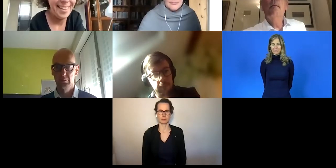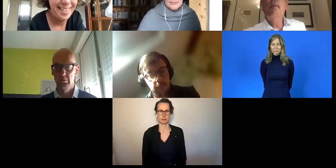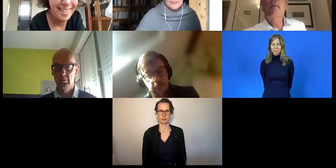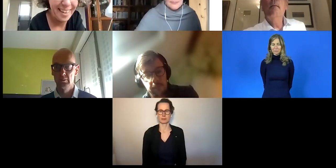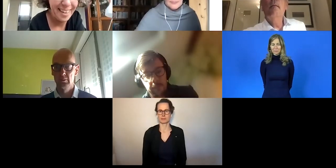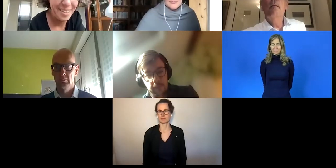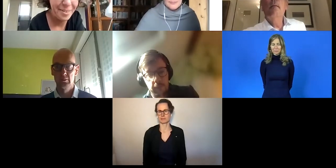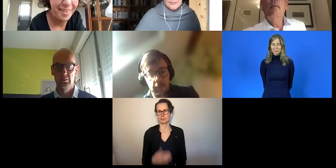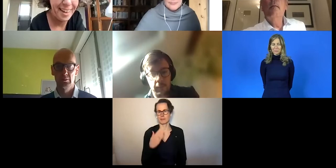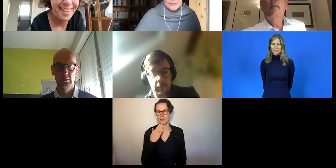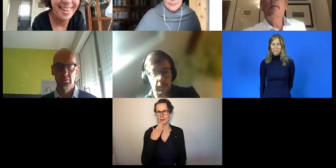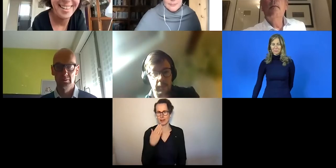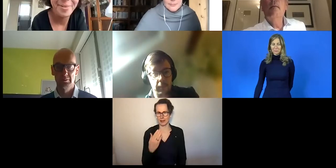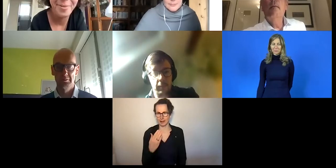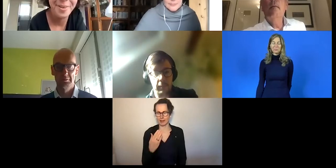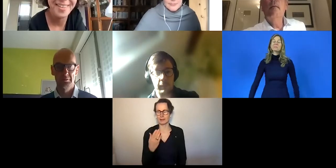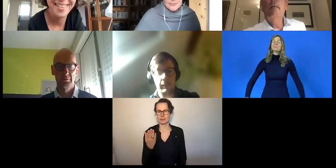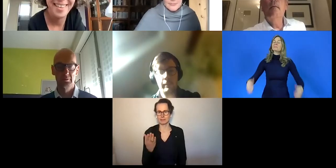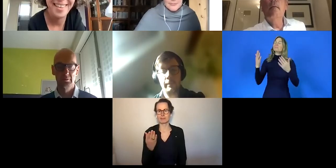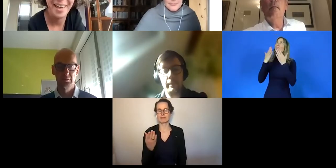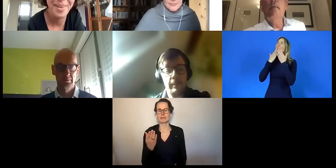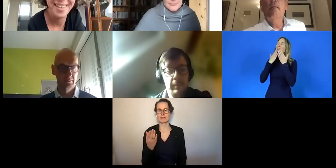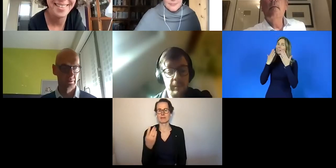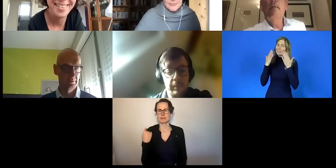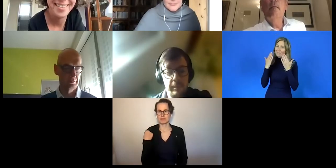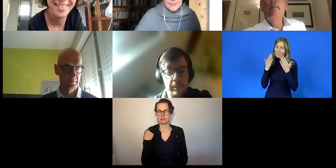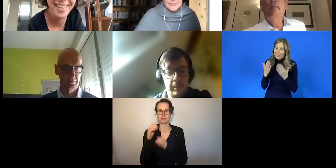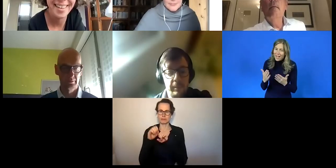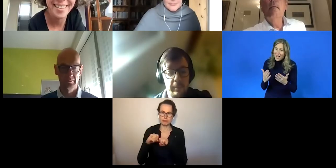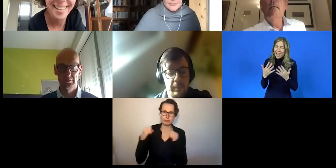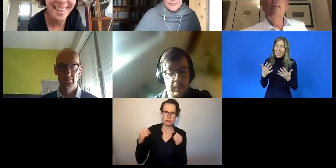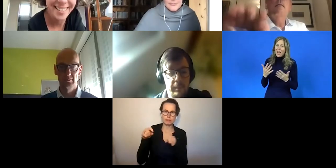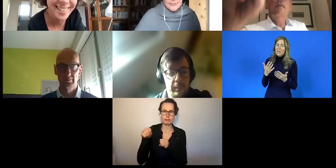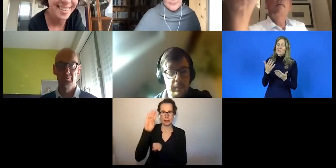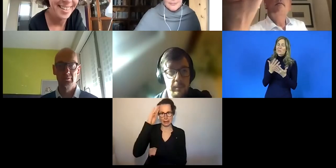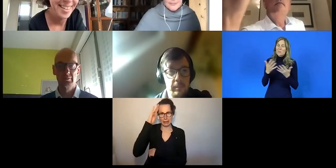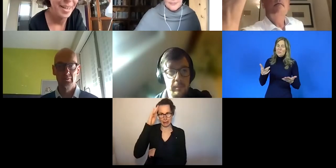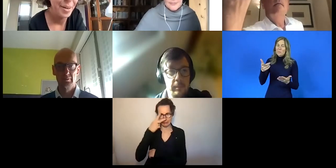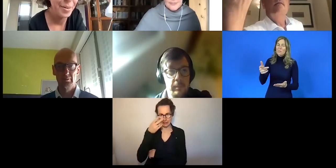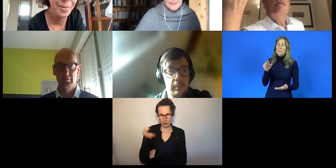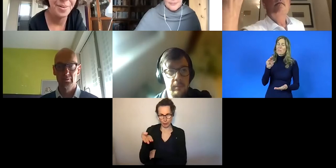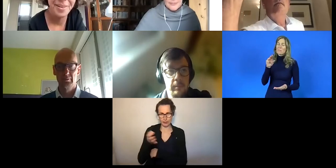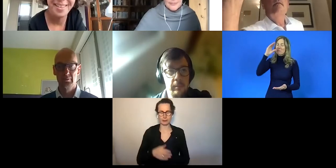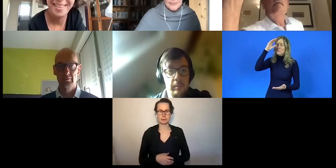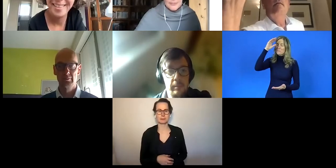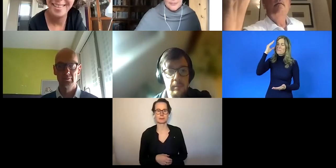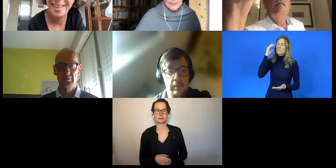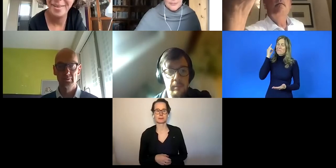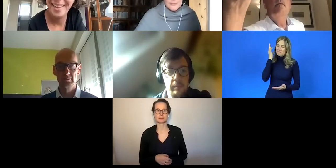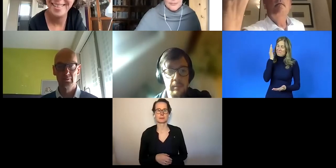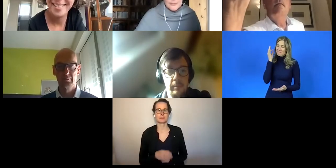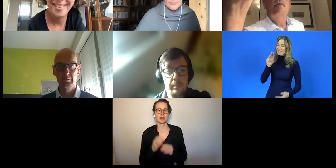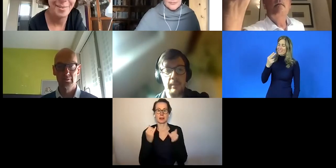Herzlichen Dank, Frau Hattney, für den Einblick nach Irland. Und ich